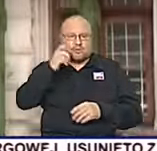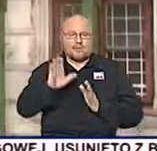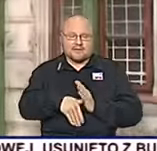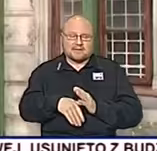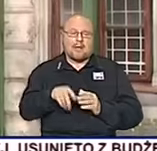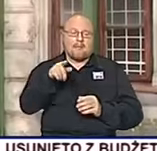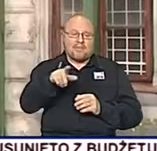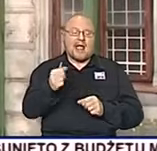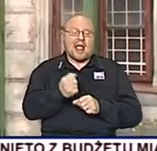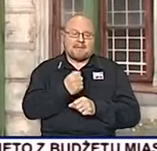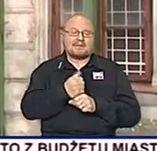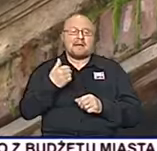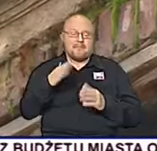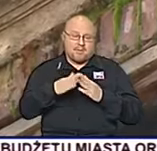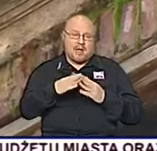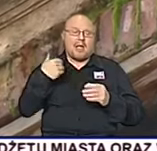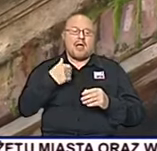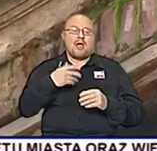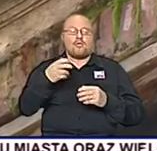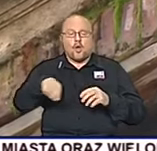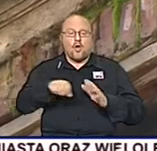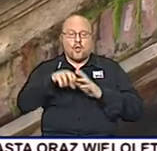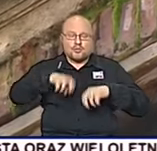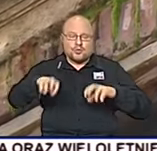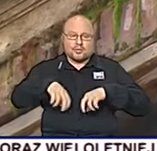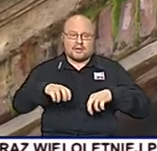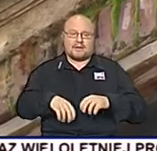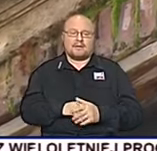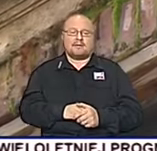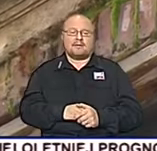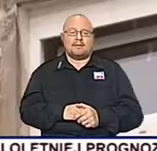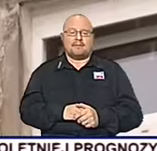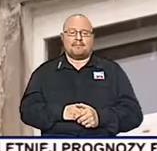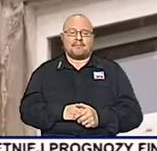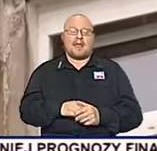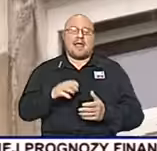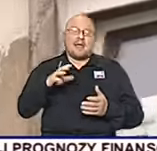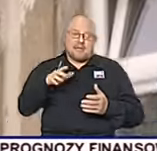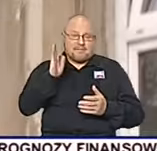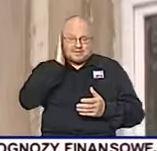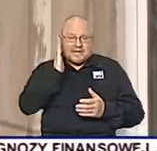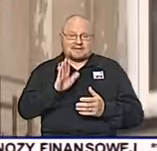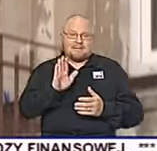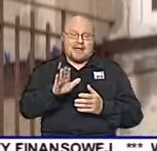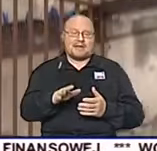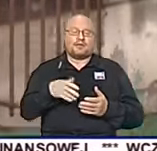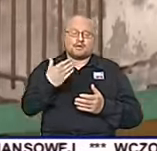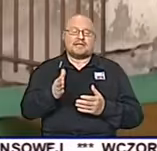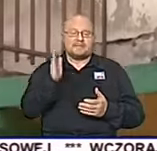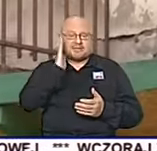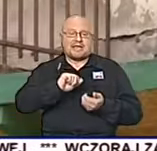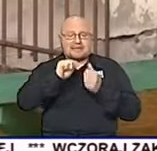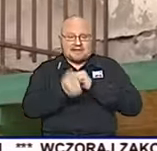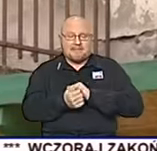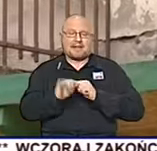sześciu wytypowanych przez ZDIT do rozbiórki w związku z planowaną budową ulicy Nowotargowej. Najemcy mieli dostać mieszkania zamienne, a ich